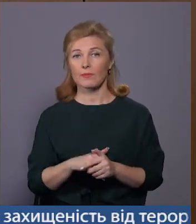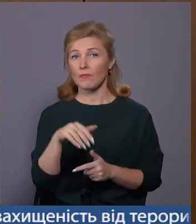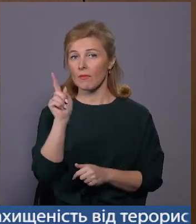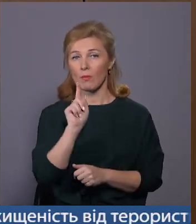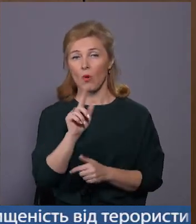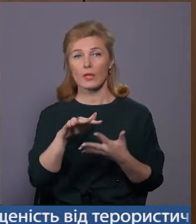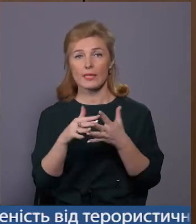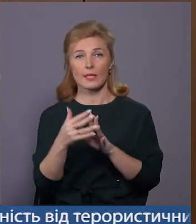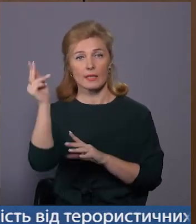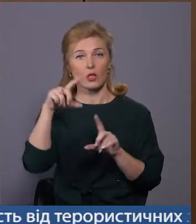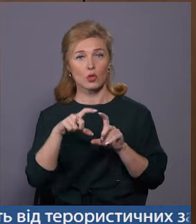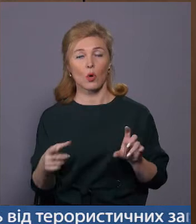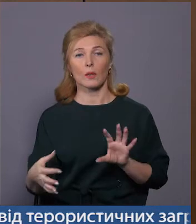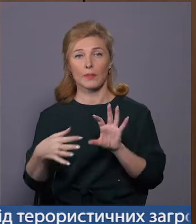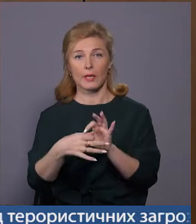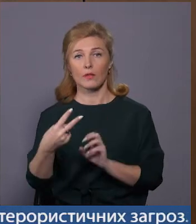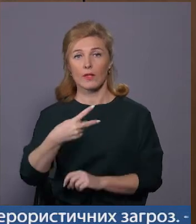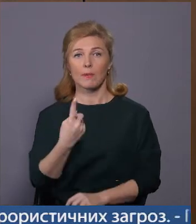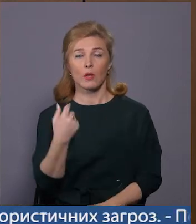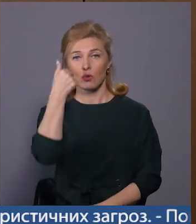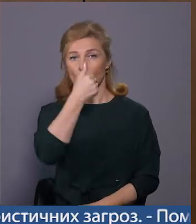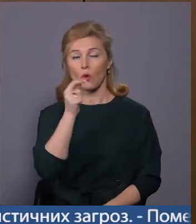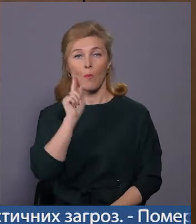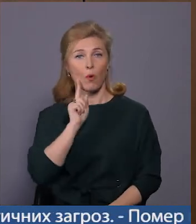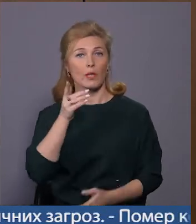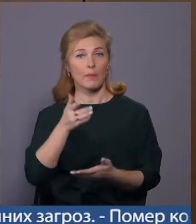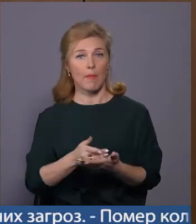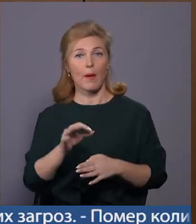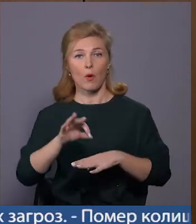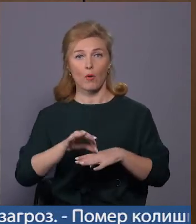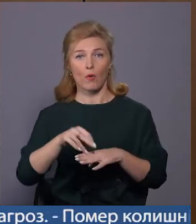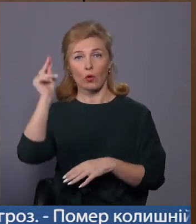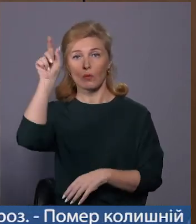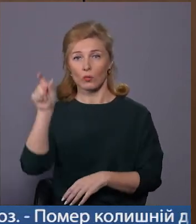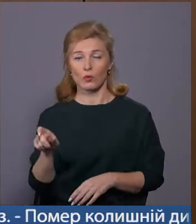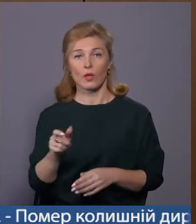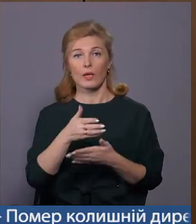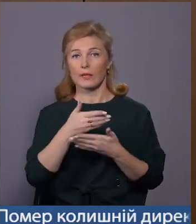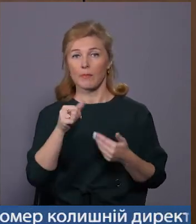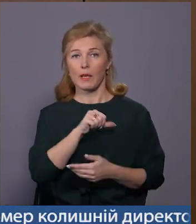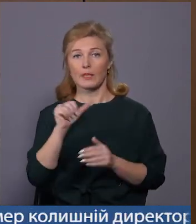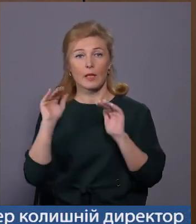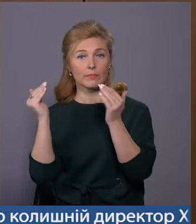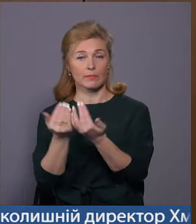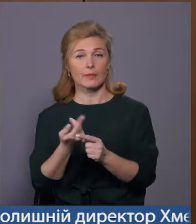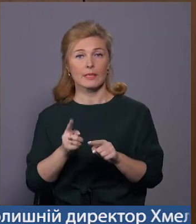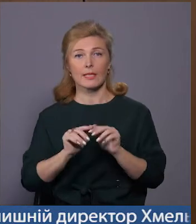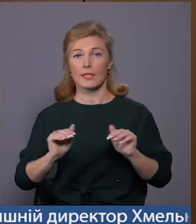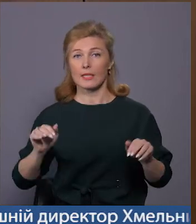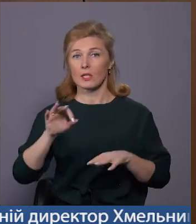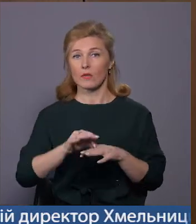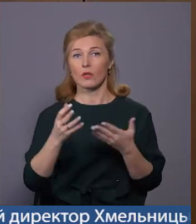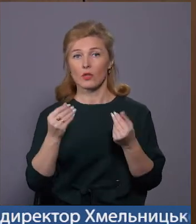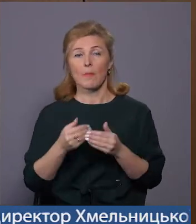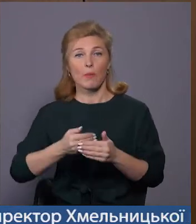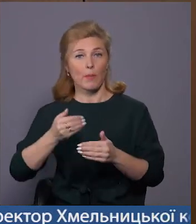сільські школи, які до нас приєднані в 2021 році, поки маємо хворих учнів, але не маємо на самоізоляцію, тому що ці діти захворіли ще